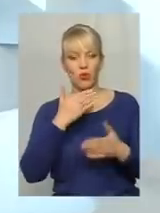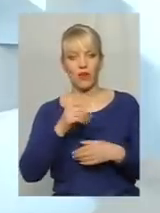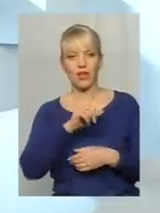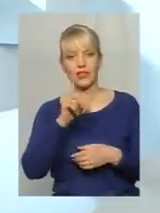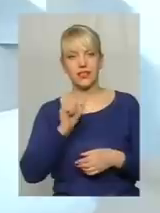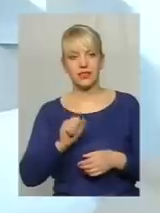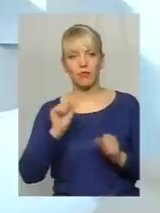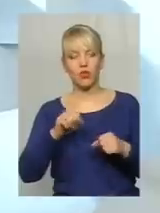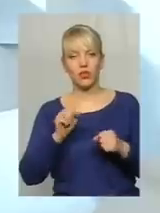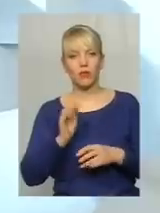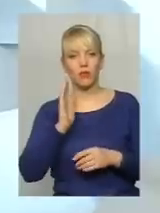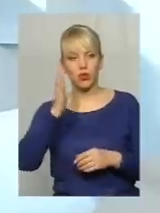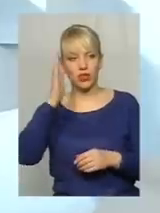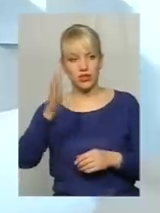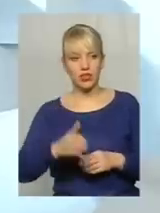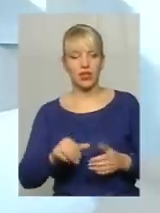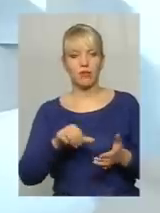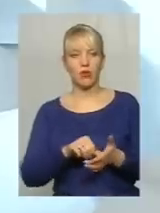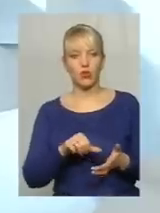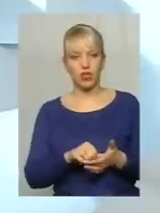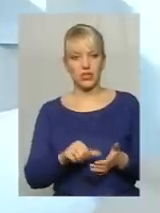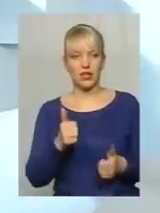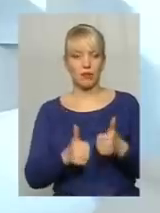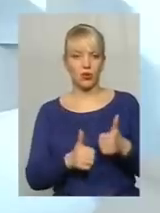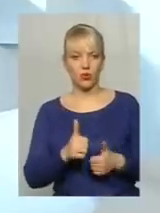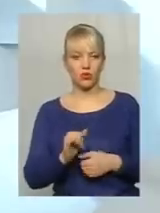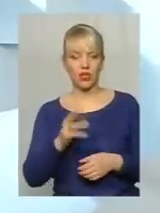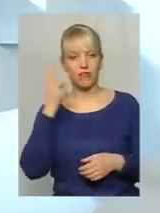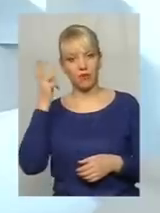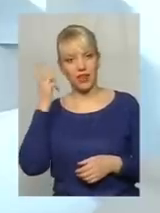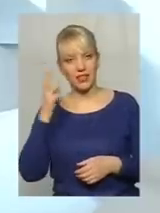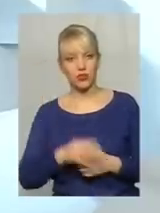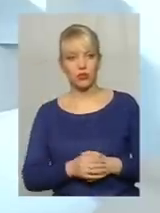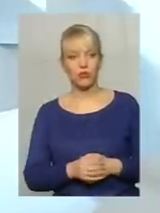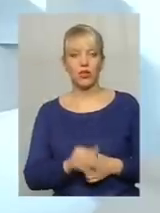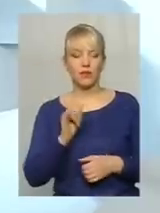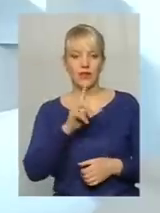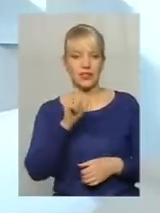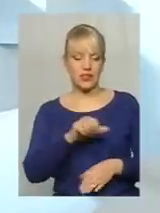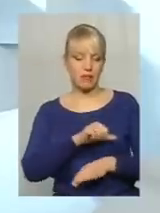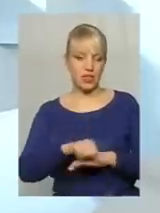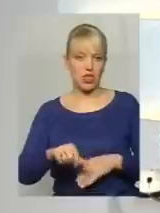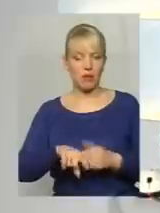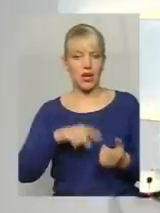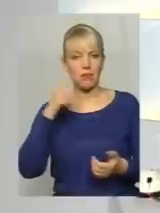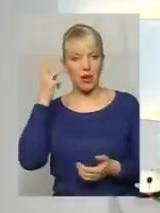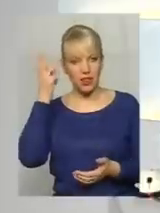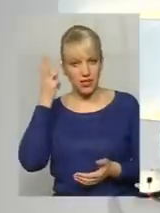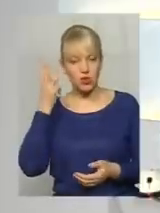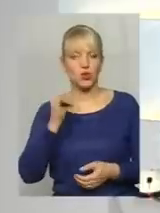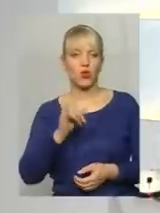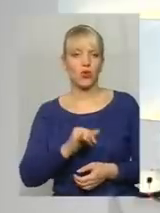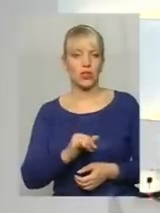можливими потенційними учасниками конкурсу і в Хмельницькому, і за межами Хмельницького. І